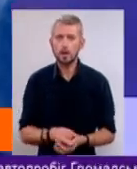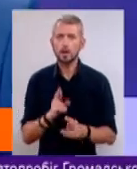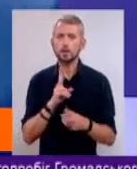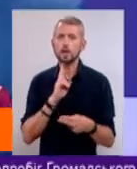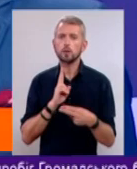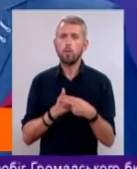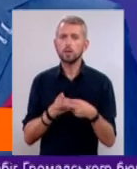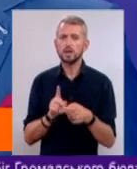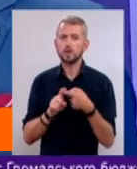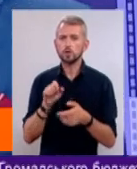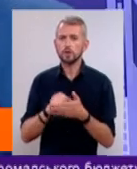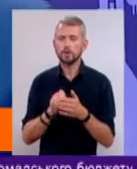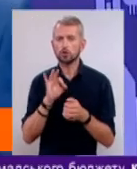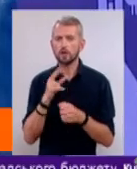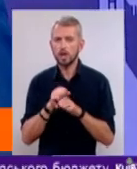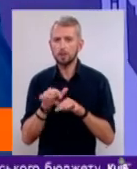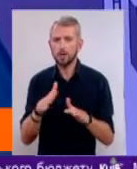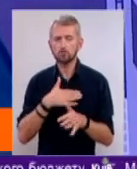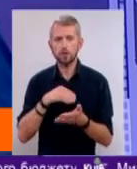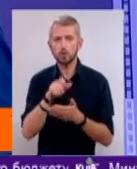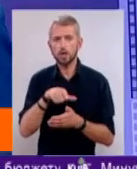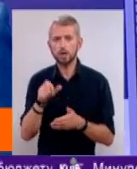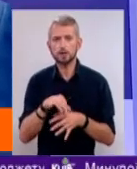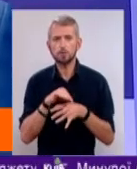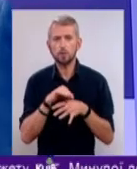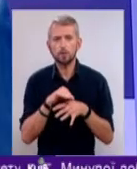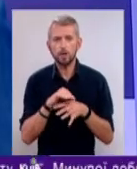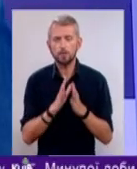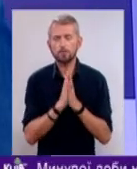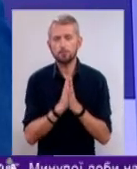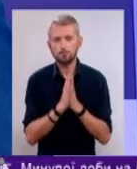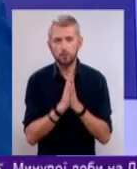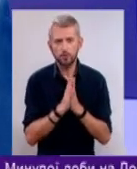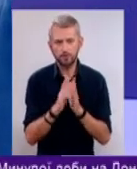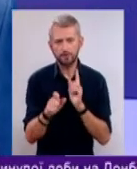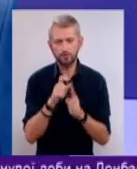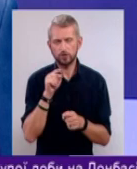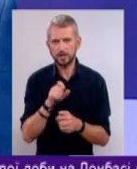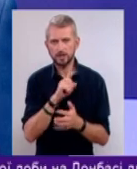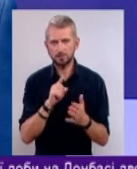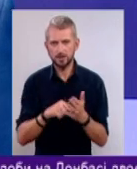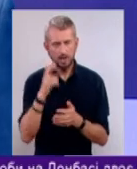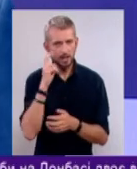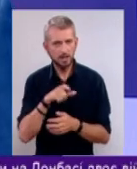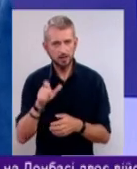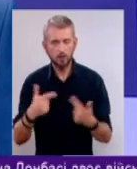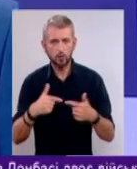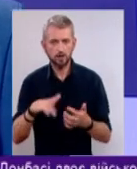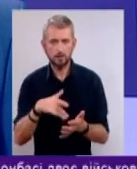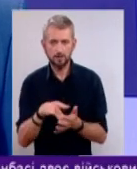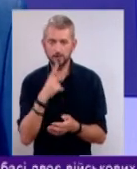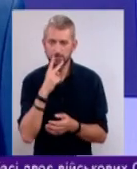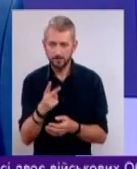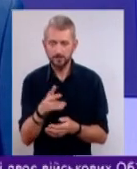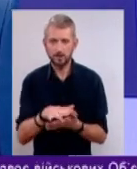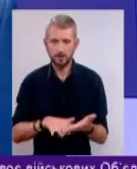запобігти залежності від соціальних мереж, наші журналісти попросили відвести на це запитання кріян та гостей міста. В вашій увазі